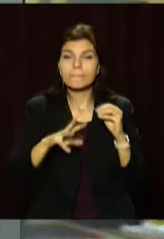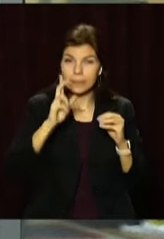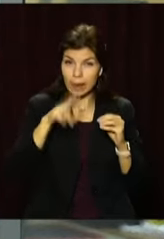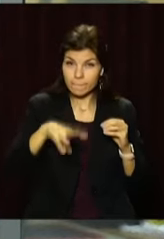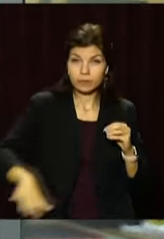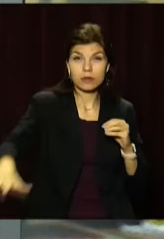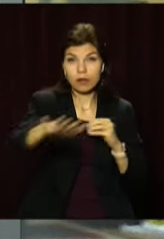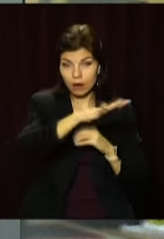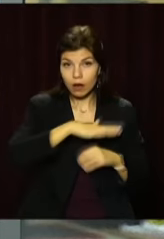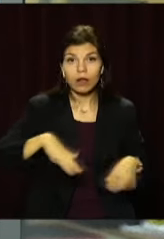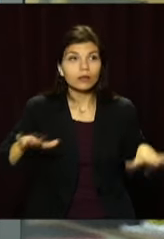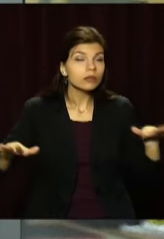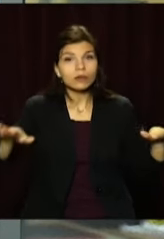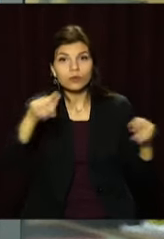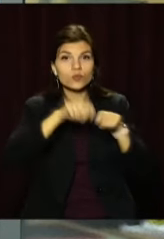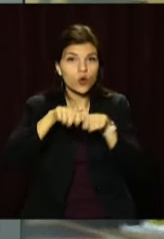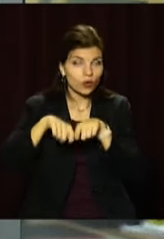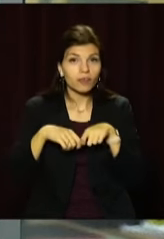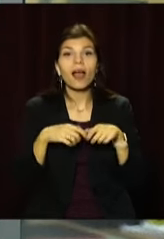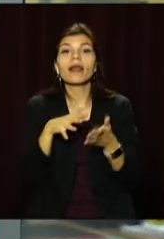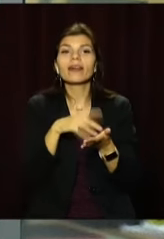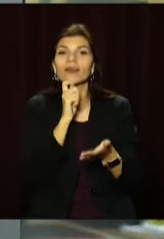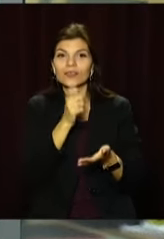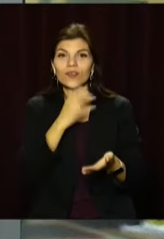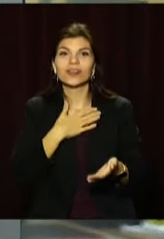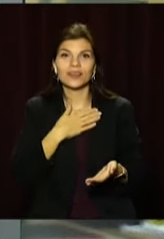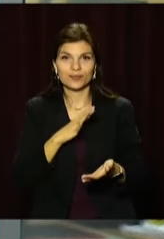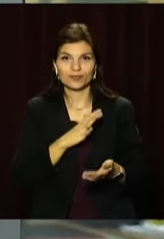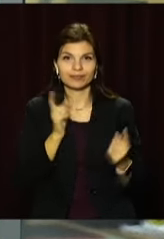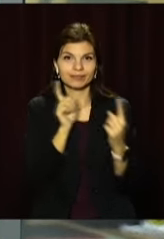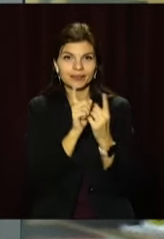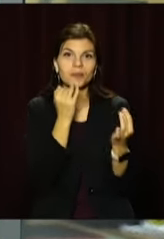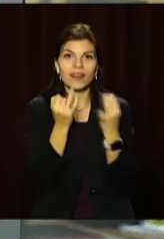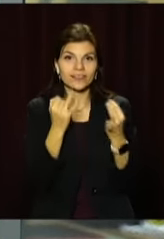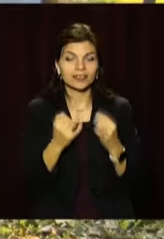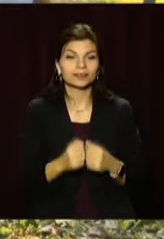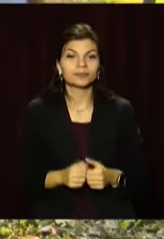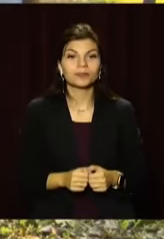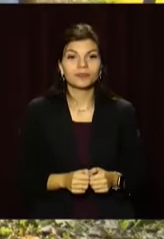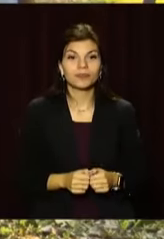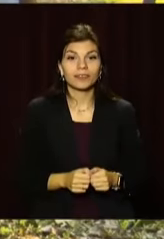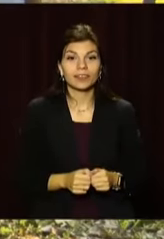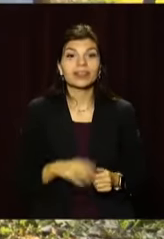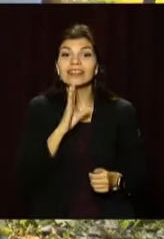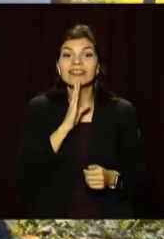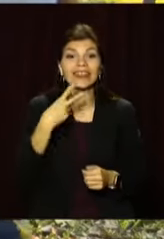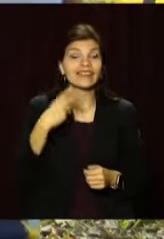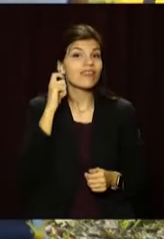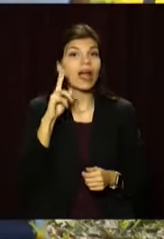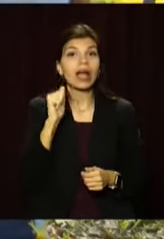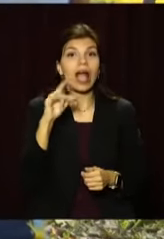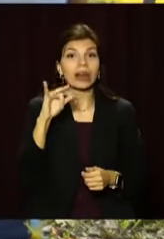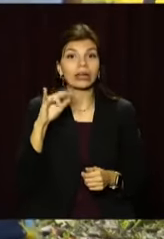вдома з чемпіонами та призерами турніру поспілкувався наш Ячислав Куліш. 20-річній Карині